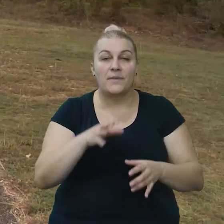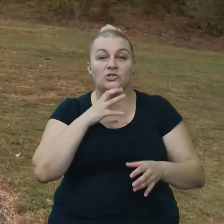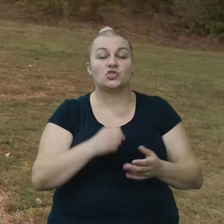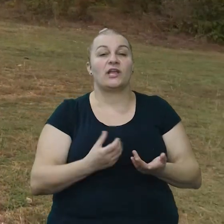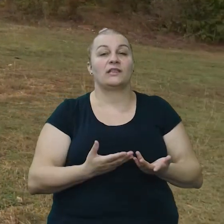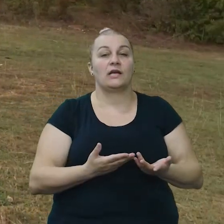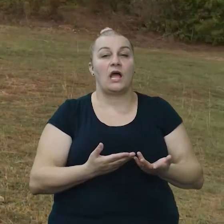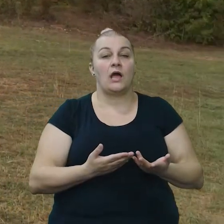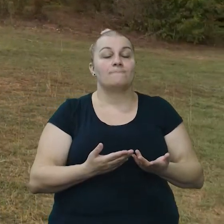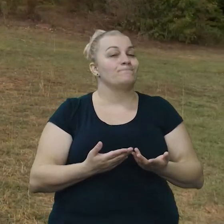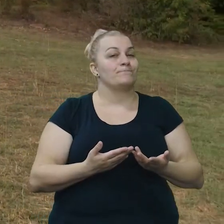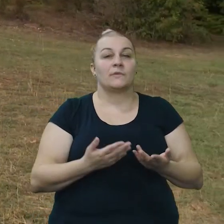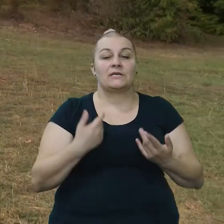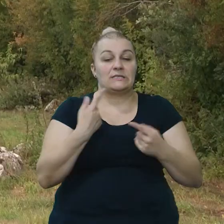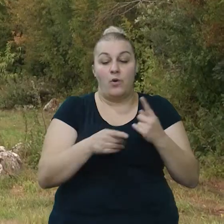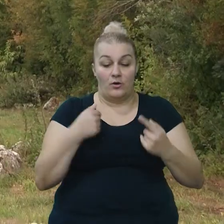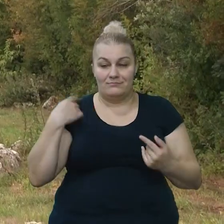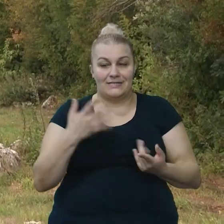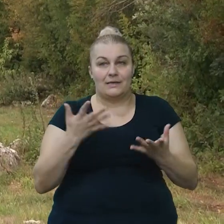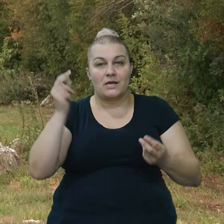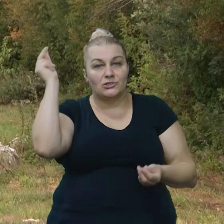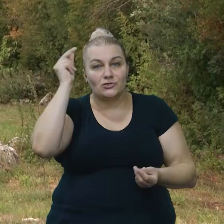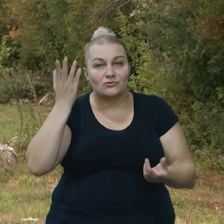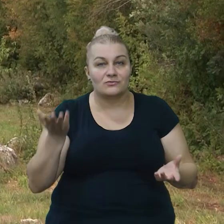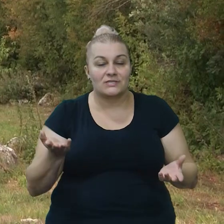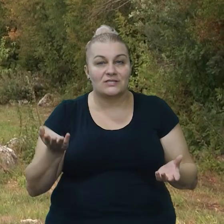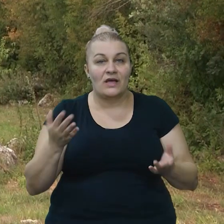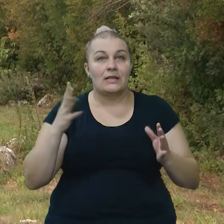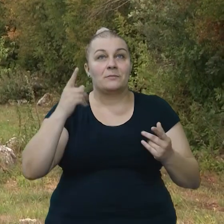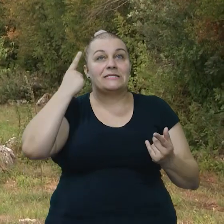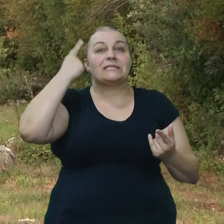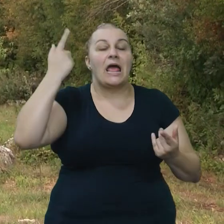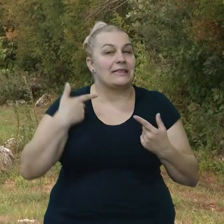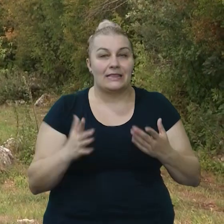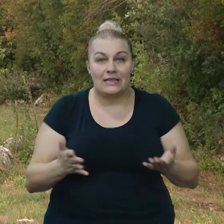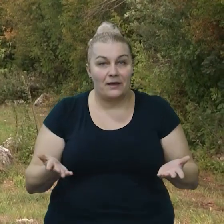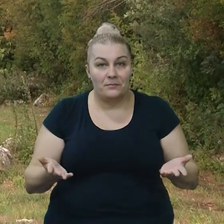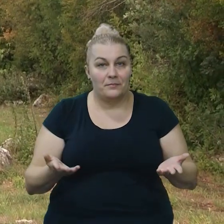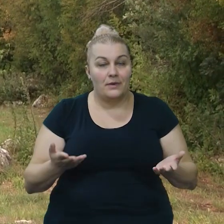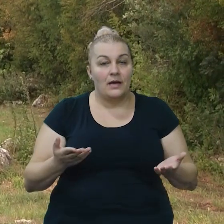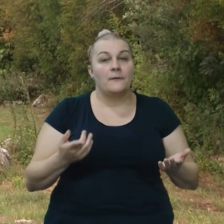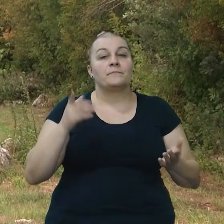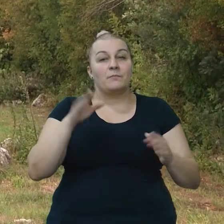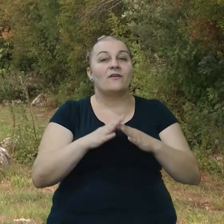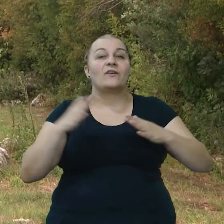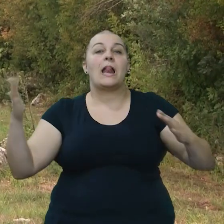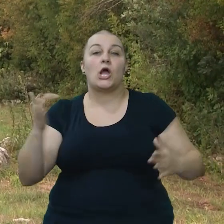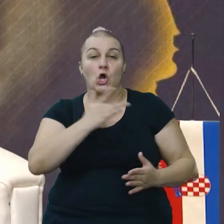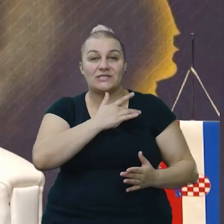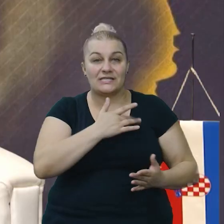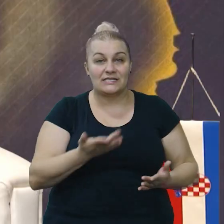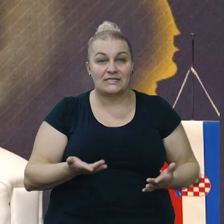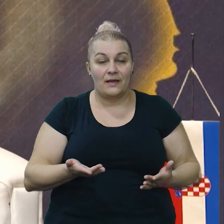četnika, jer nemaš iskustva, nemaš znanja, imaš veliko srce.